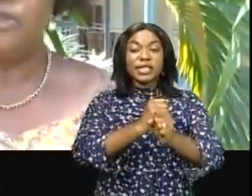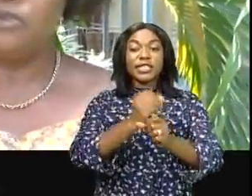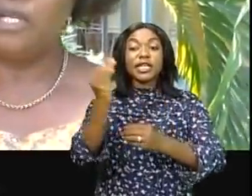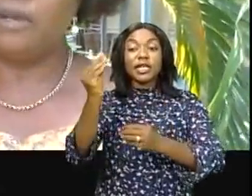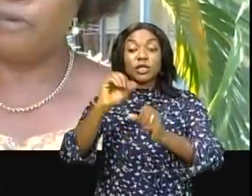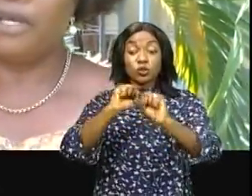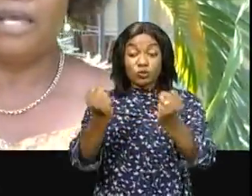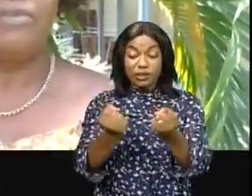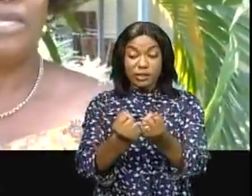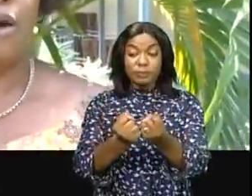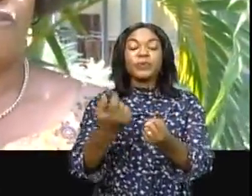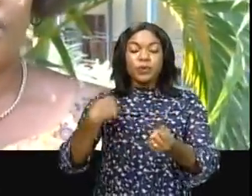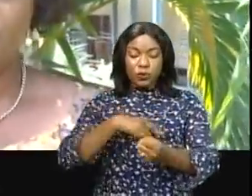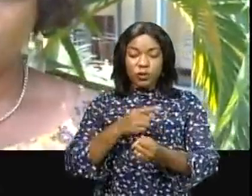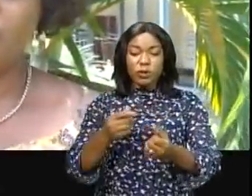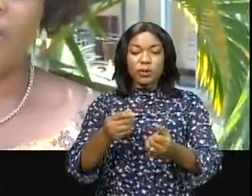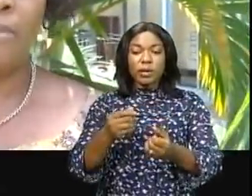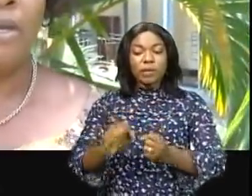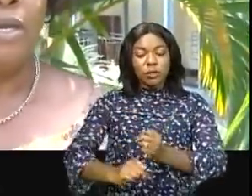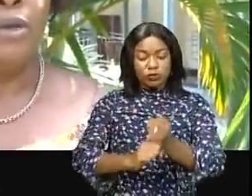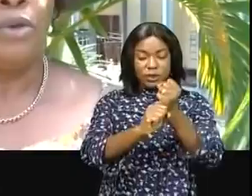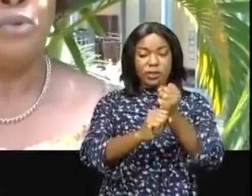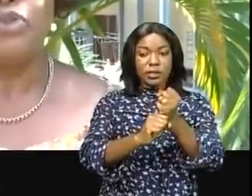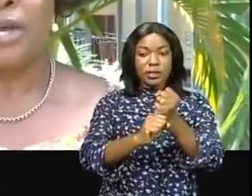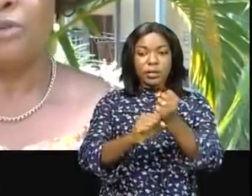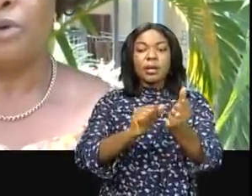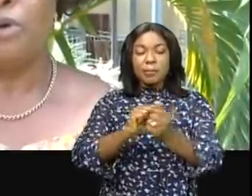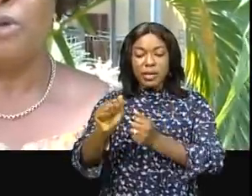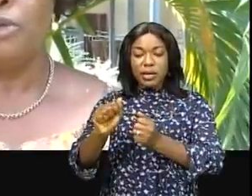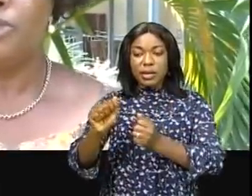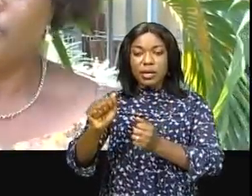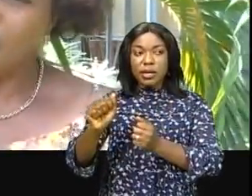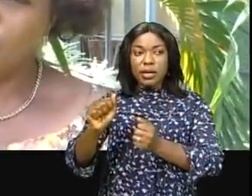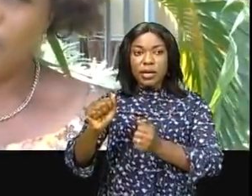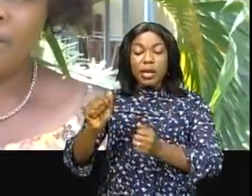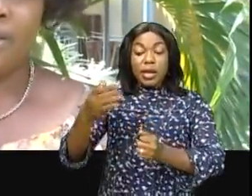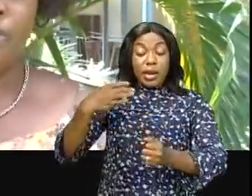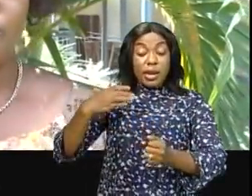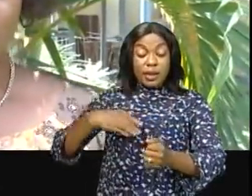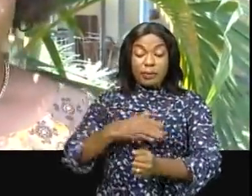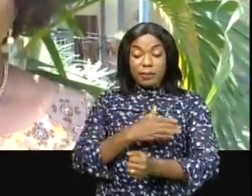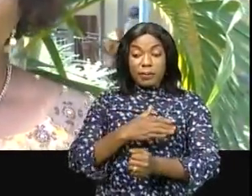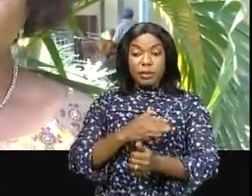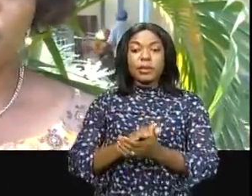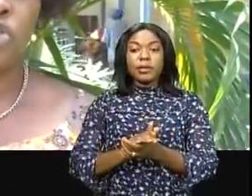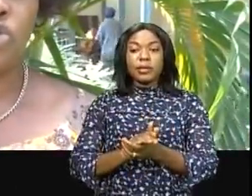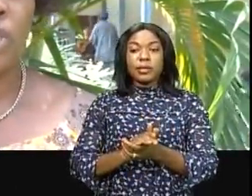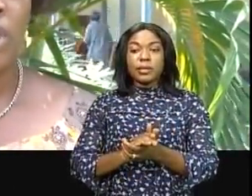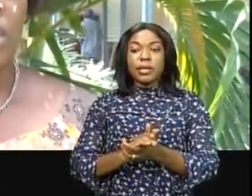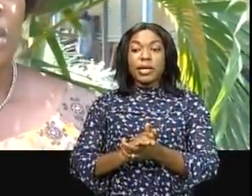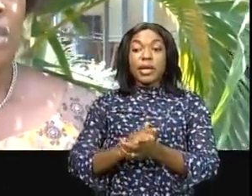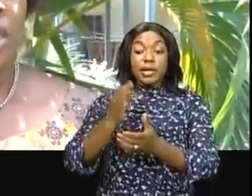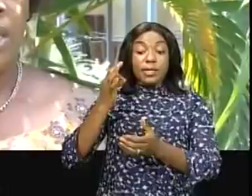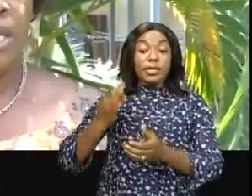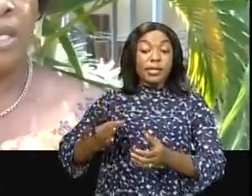bénéficié d'un soutien de la première dame qui a offert à toutes les femmes que nous encadrons une centaine de pannes. Et donc c'est que ça la surprise d'aujourd